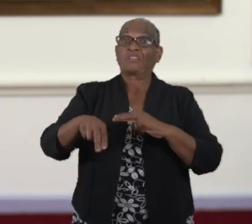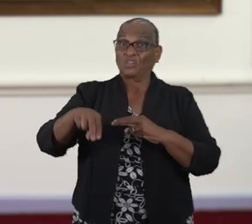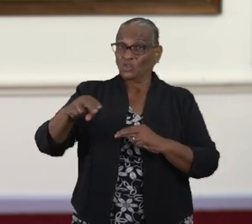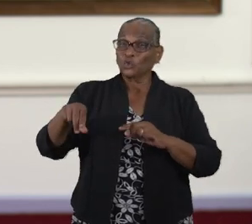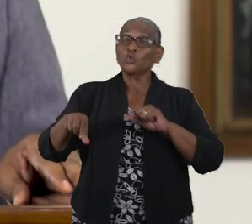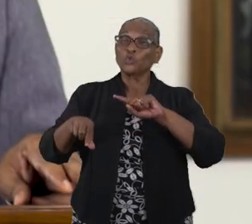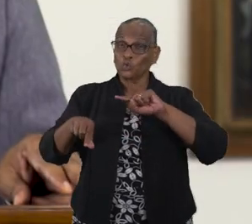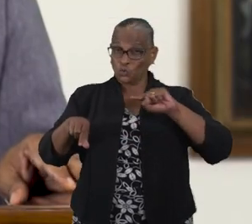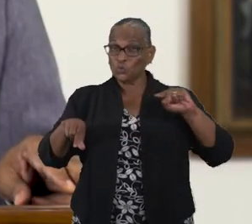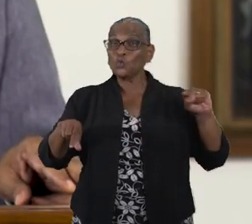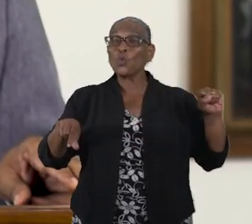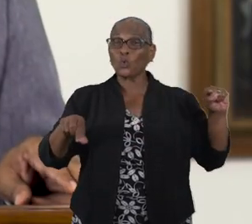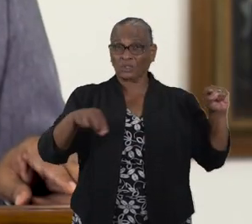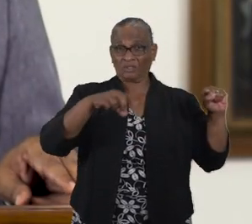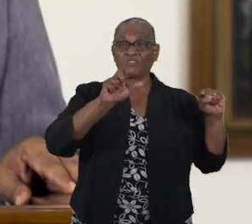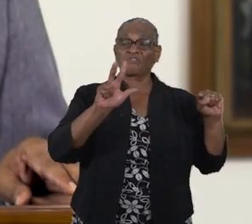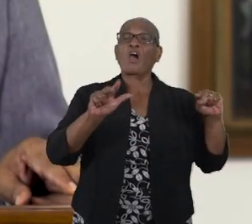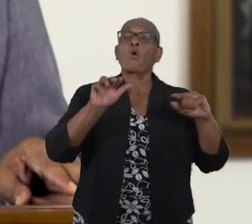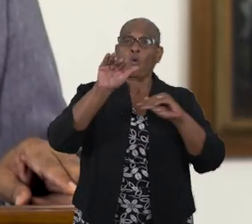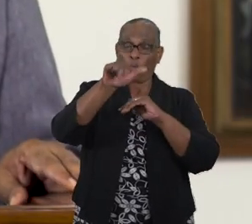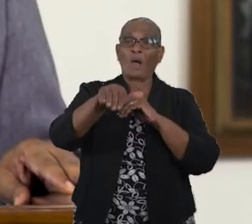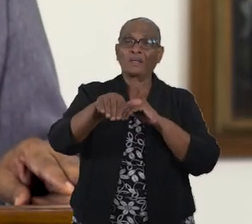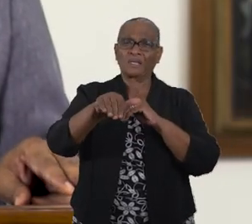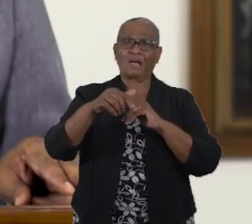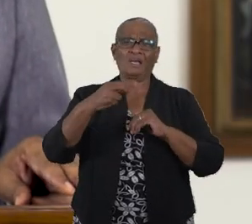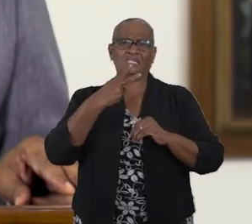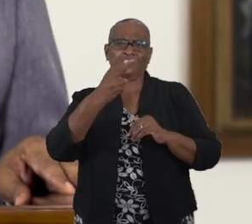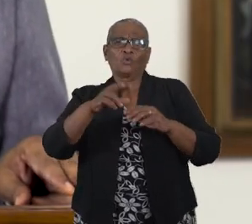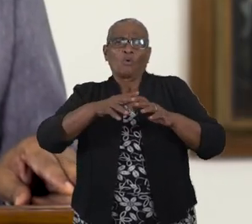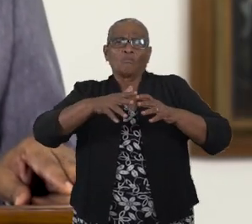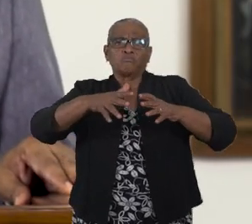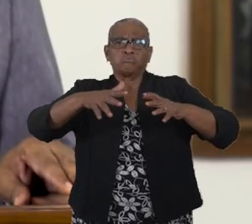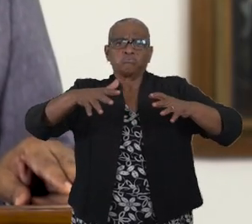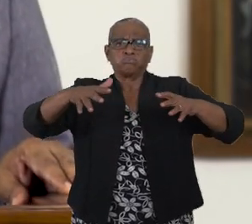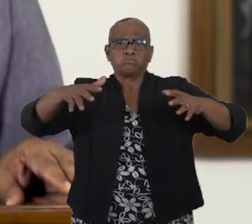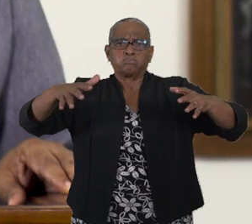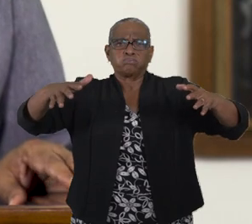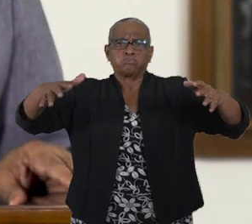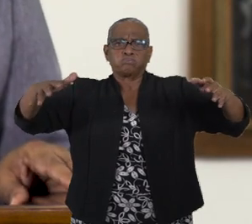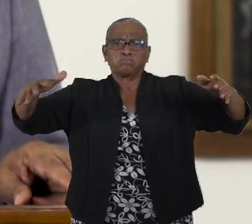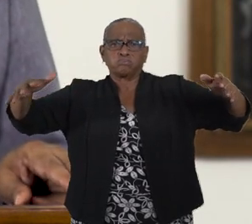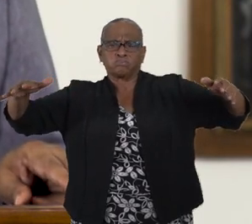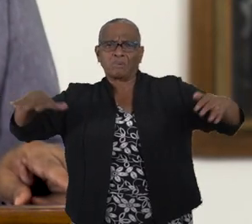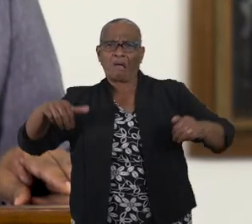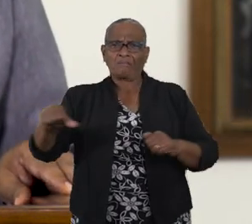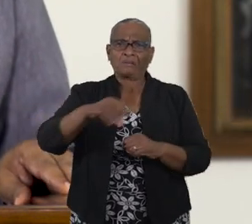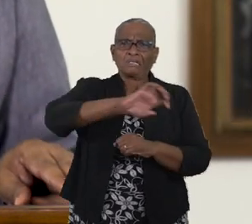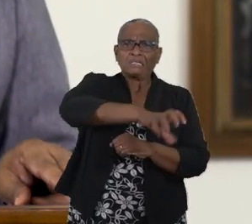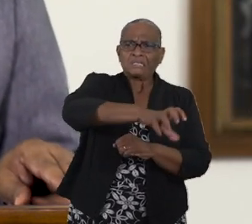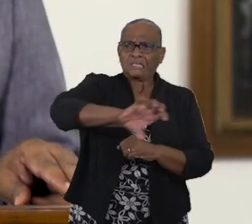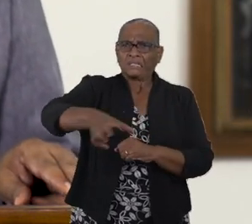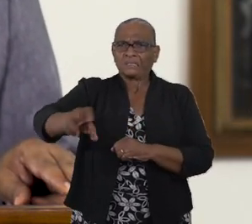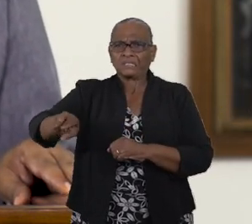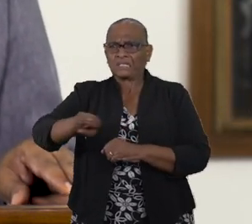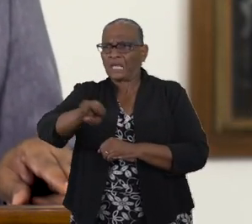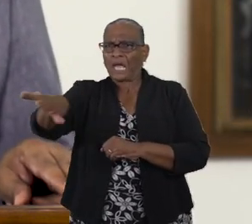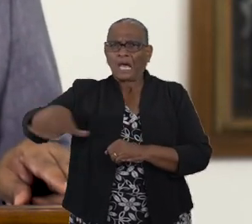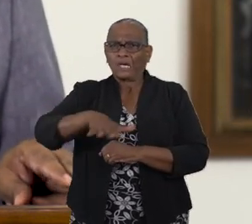Wanika. Wij zien tevens ook een uitbreiding naar de overige resorten en districten.